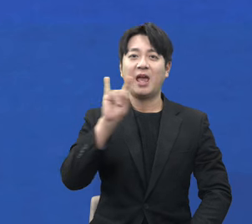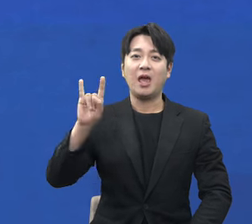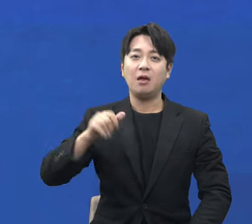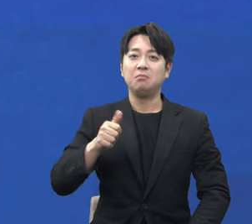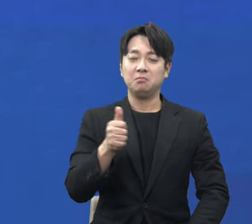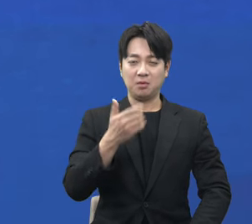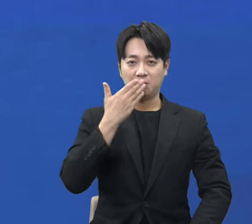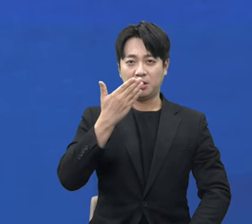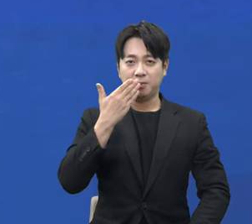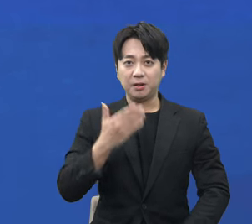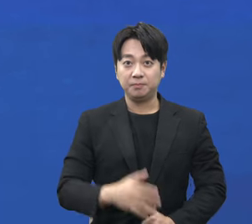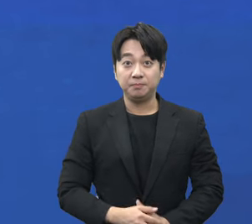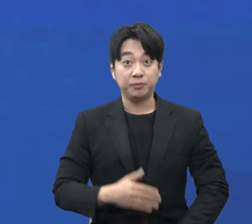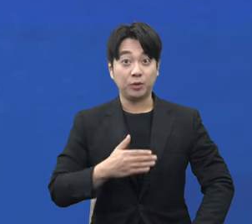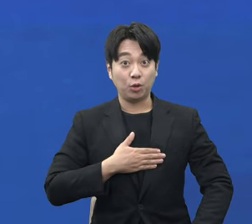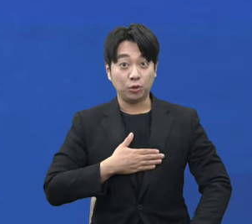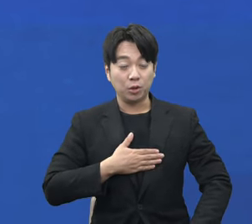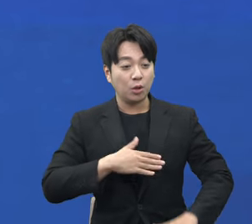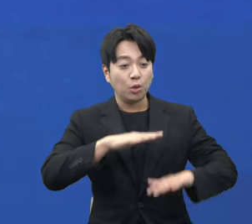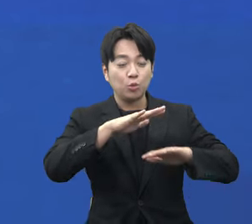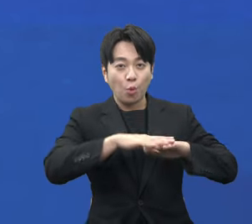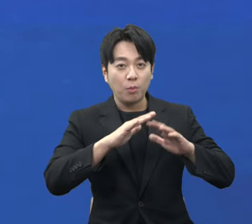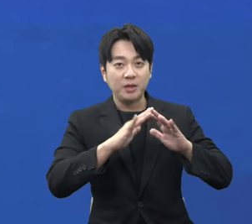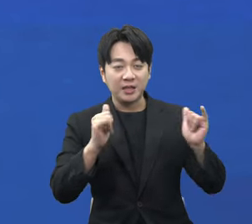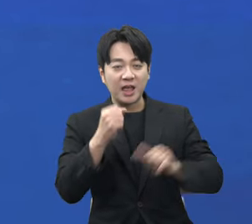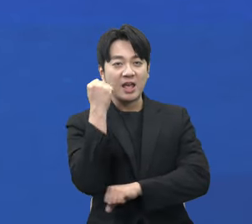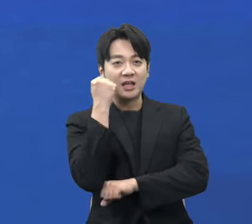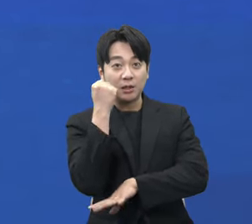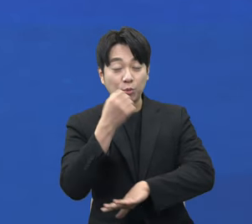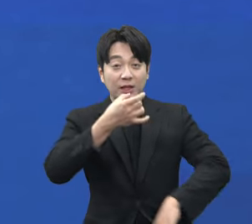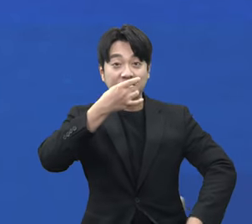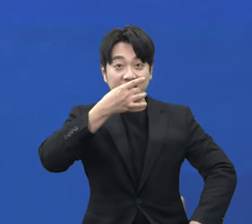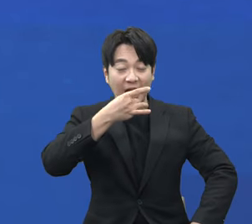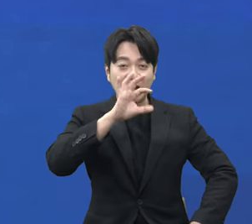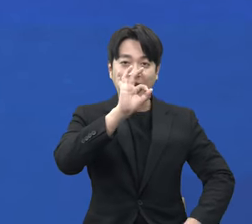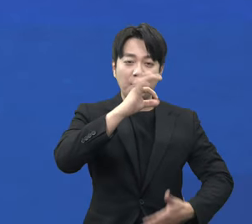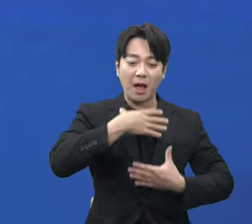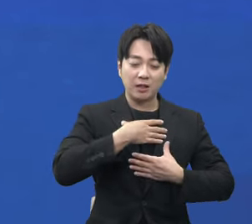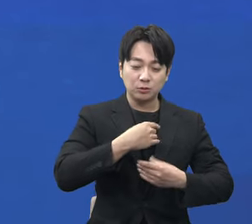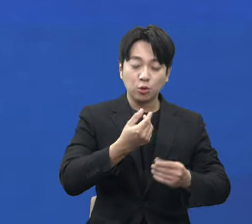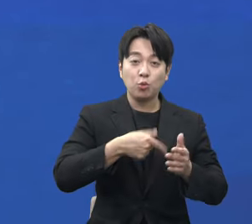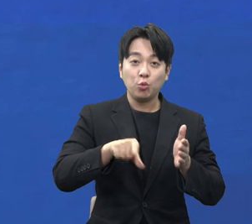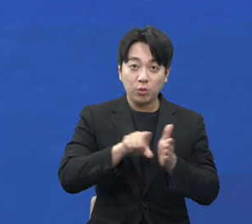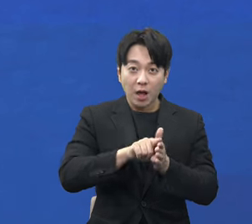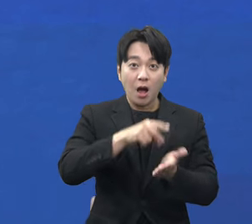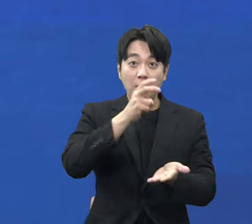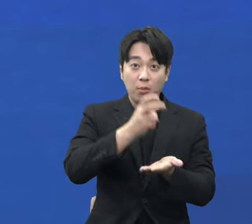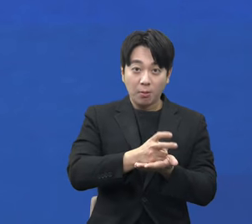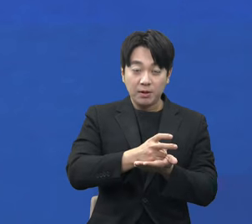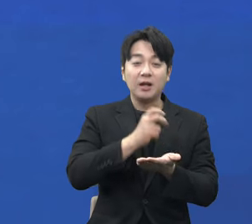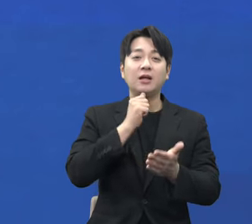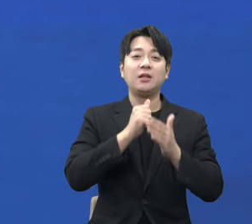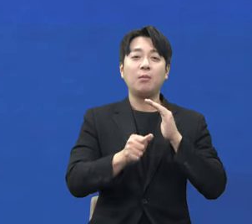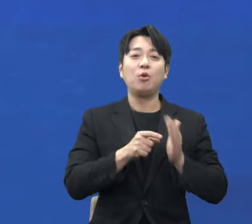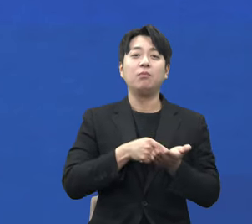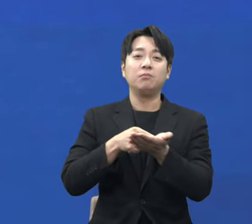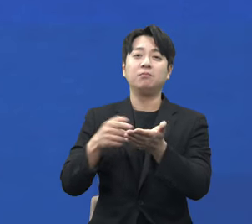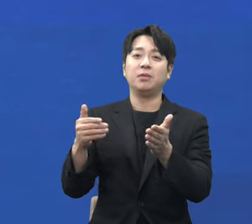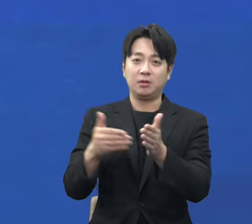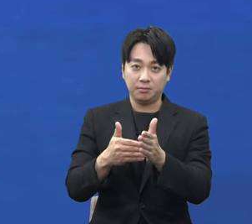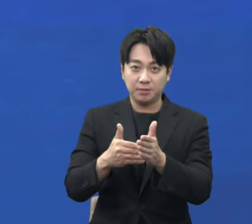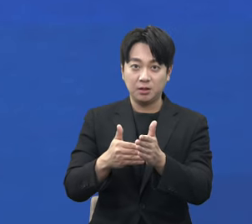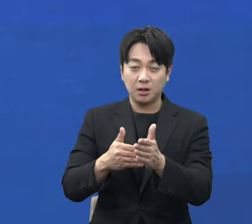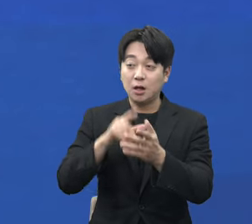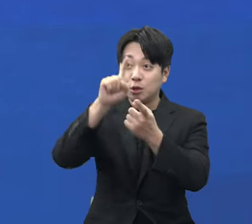임미혜는 농업의 기본인 쌀값 안정화를 위해 양국관리법을 대표 발의했습니다. 수입 농산물의 국내 영향을